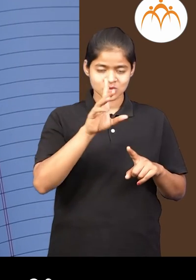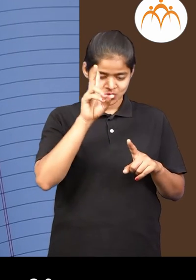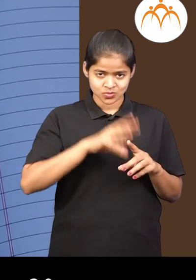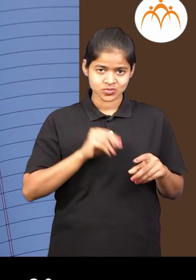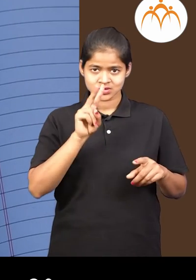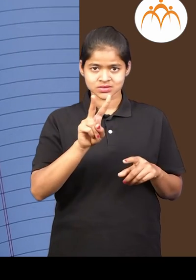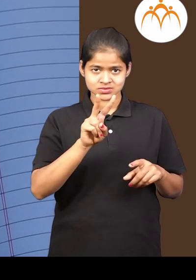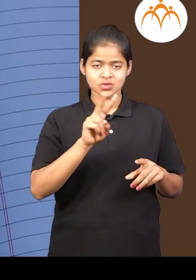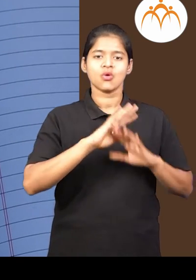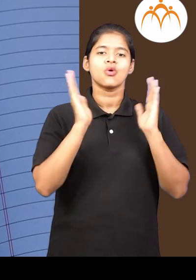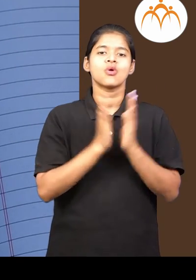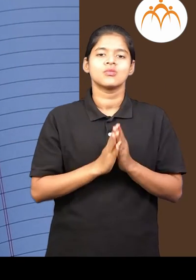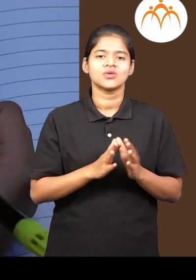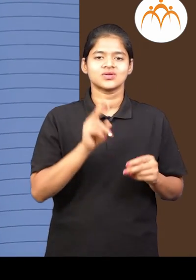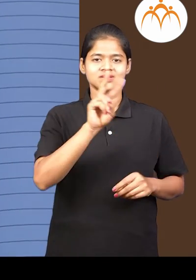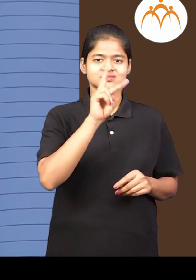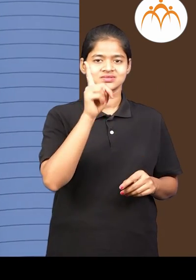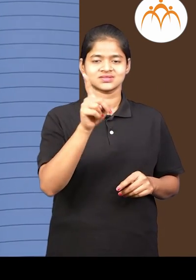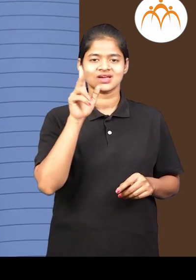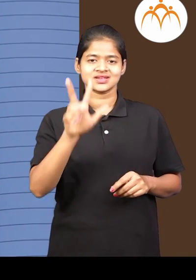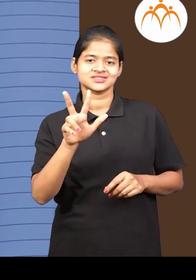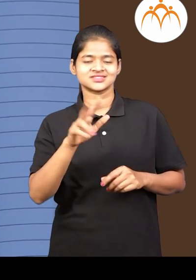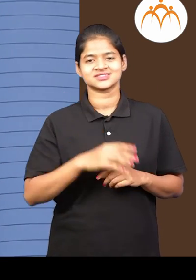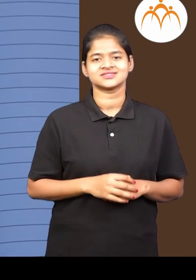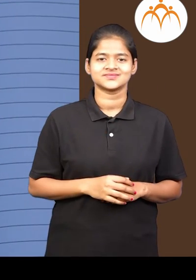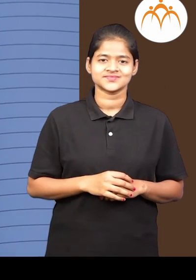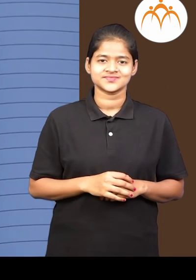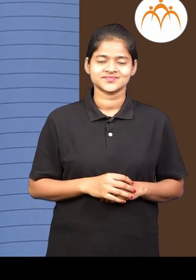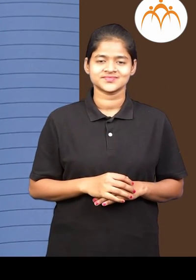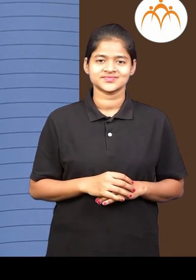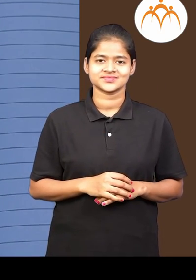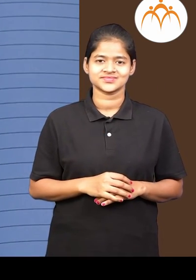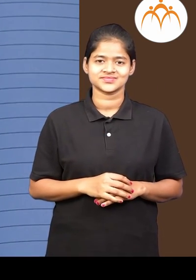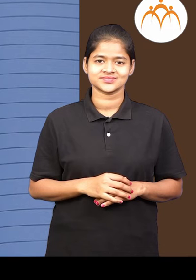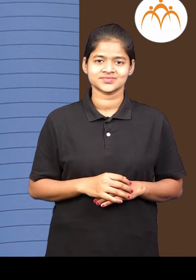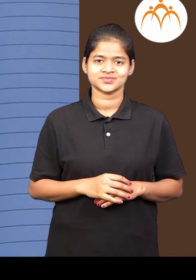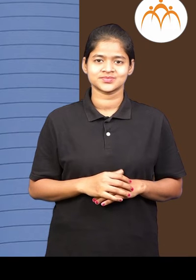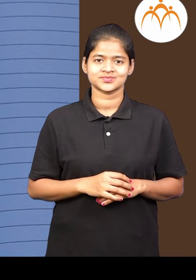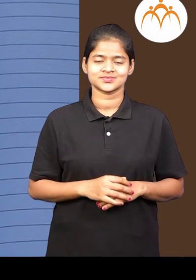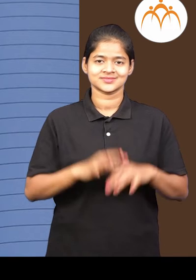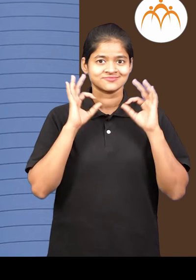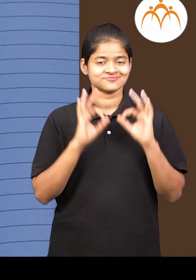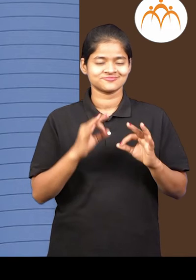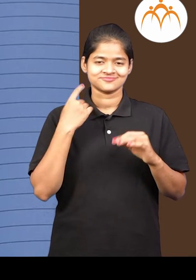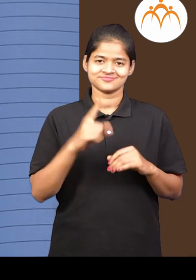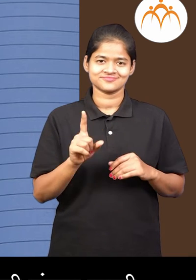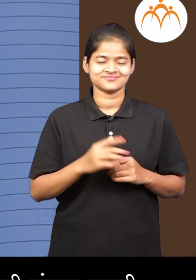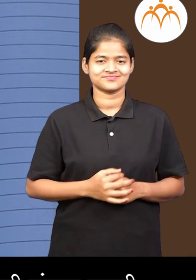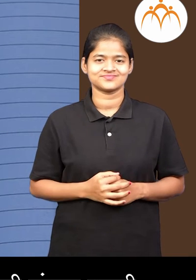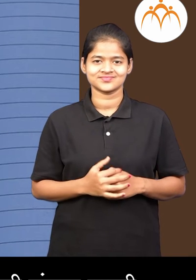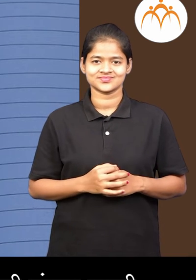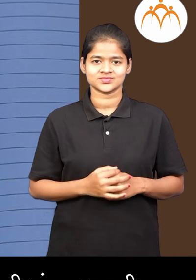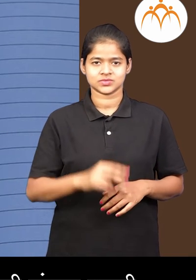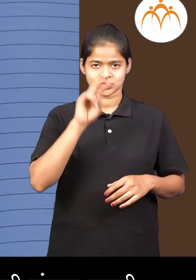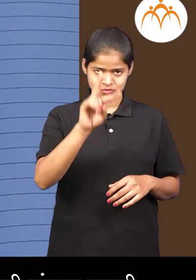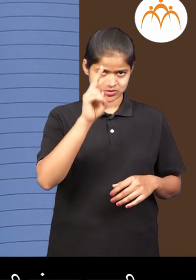एकुण 28 जाड़े उत्तर आला 28 बरबर मंजे